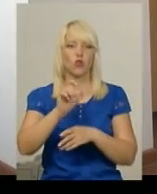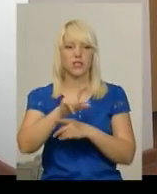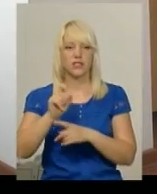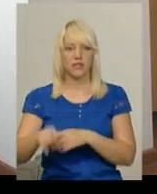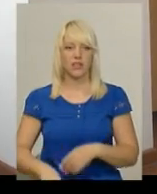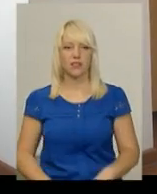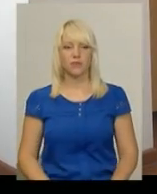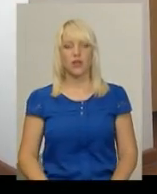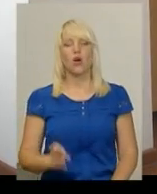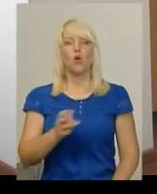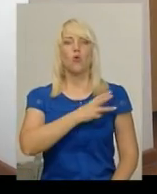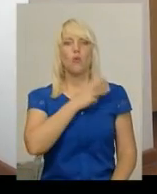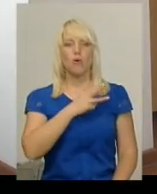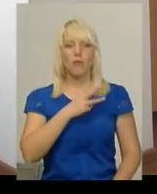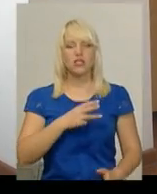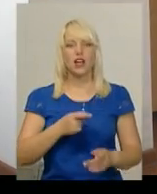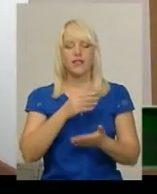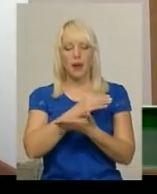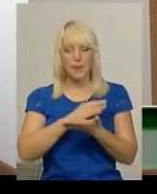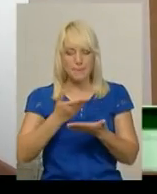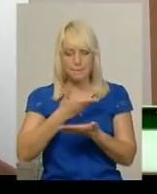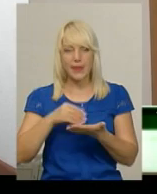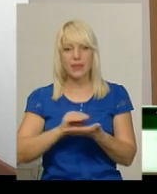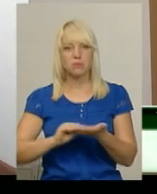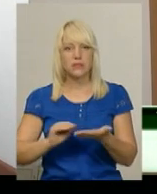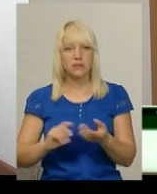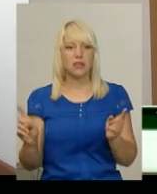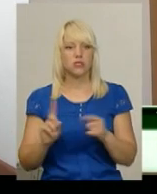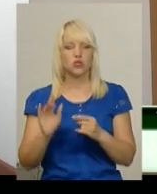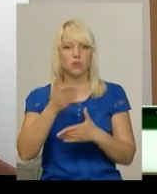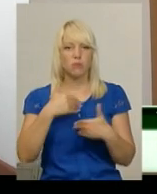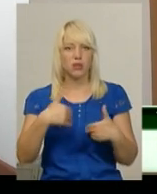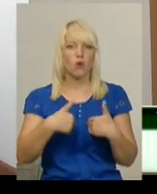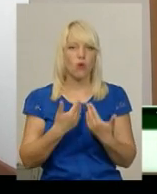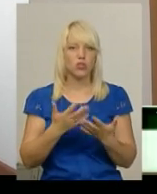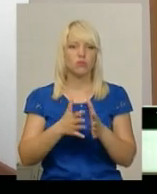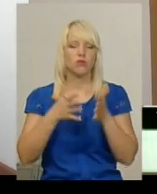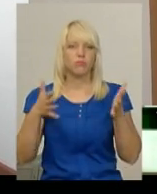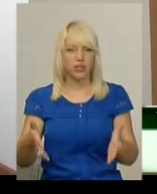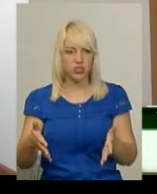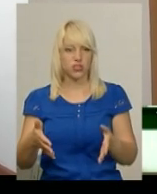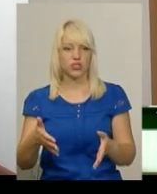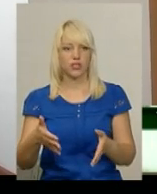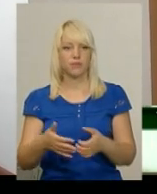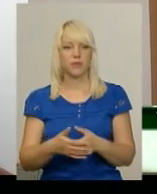побажаннях ми написали, що ми хочемо побажати більше цікавих